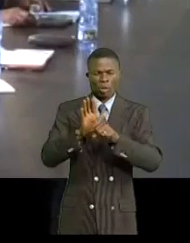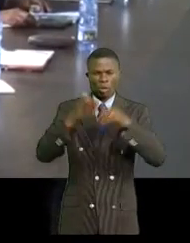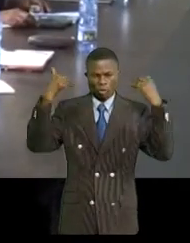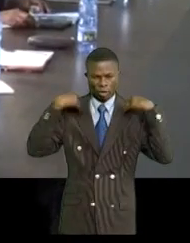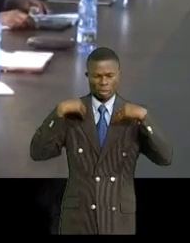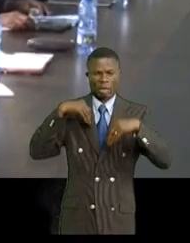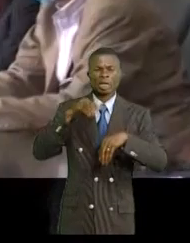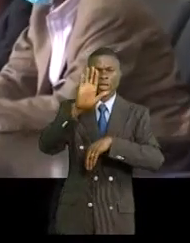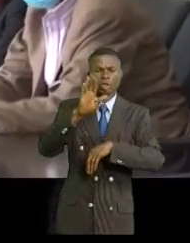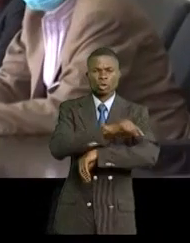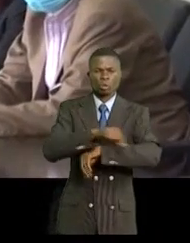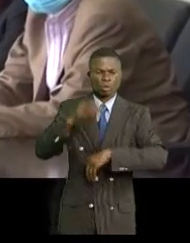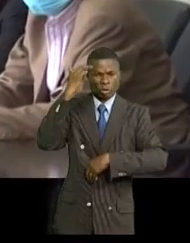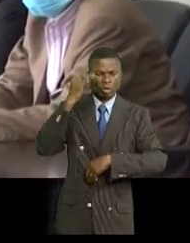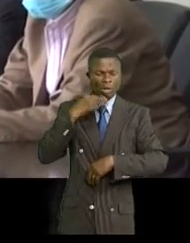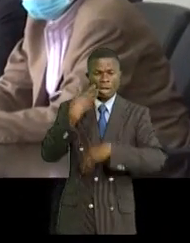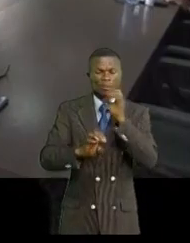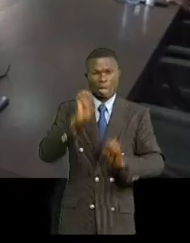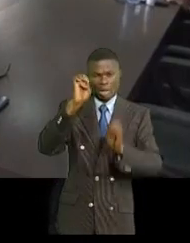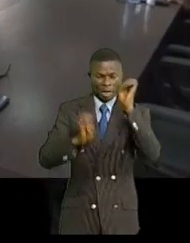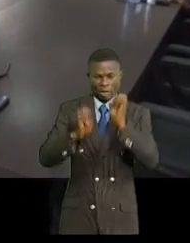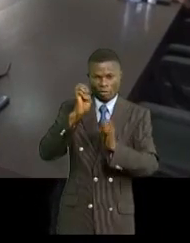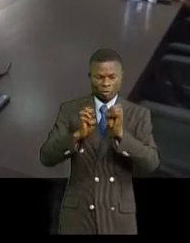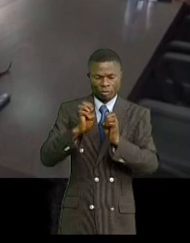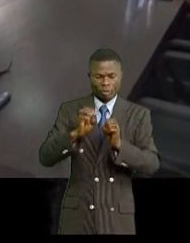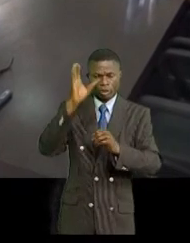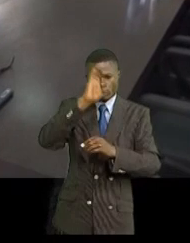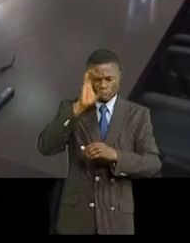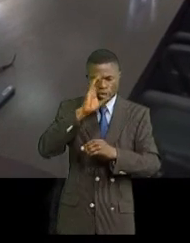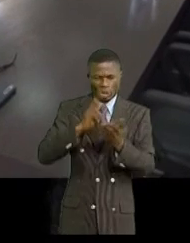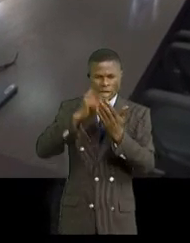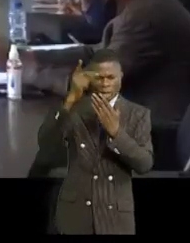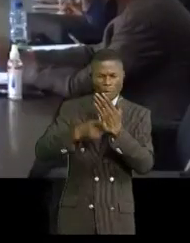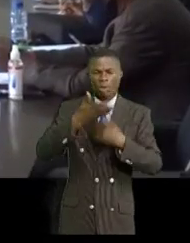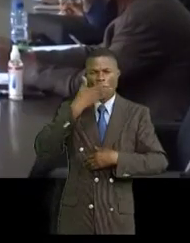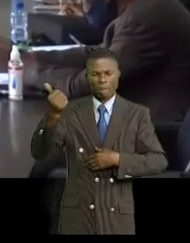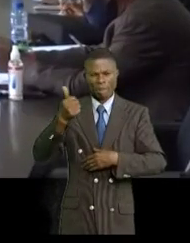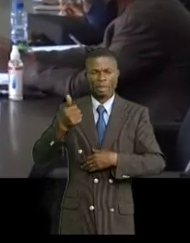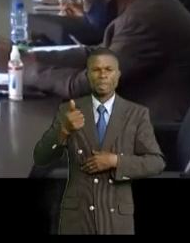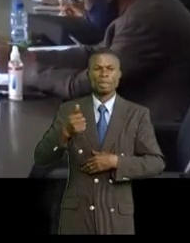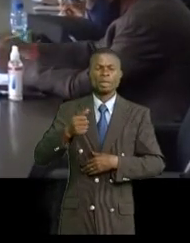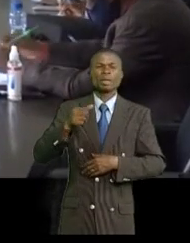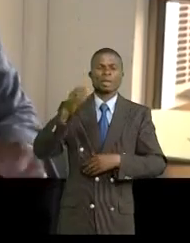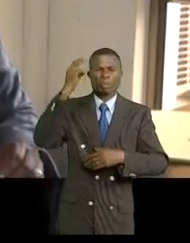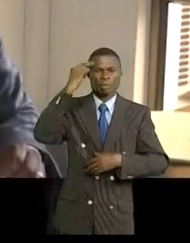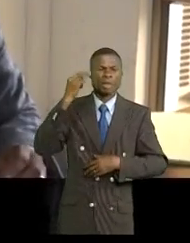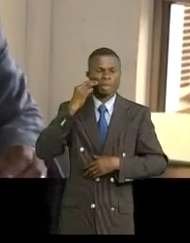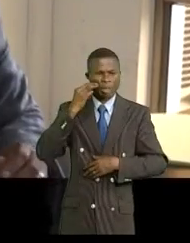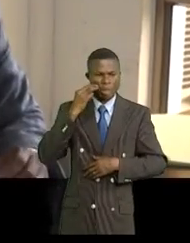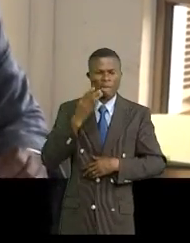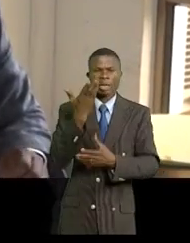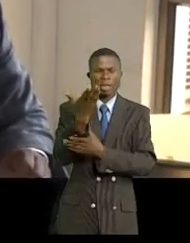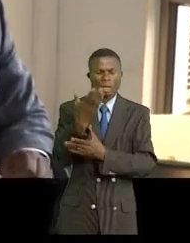général de son ministère pour évaluer et projeter la réalisation de son nouveau mandature. José Epanda exige l